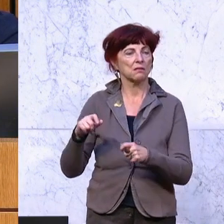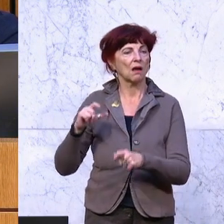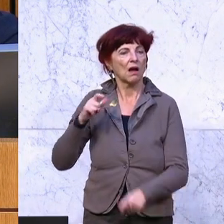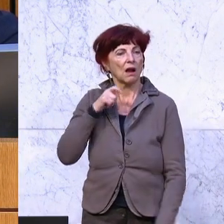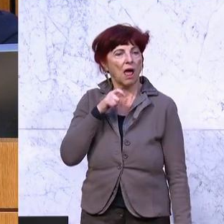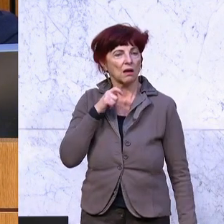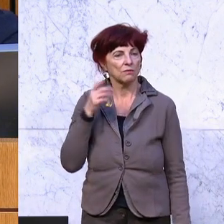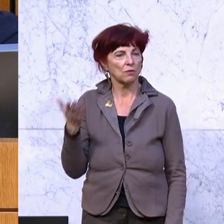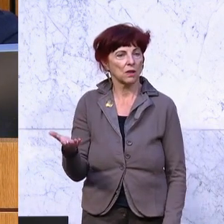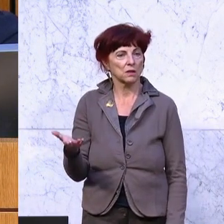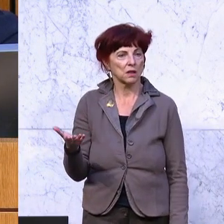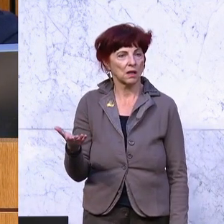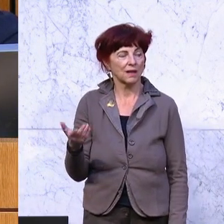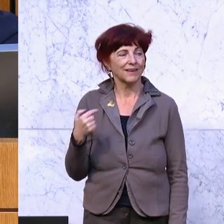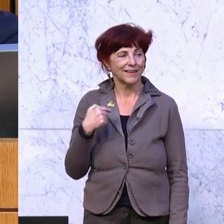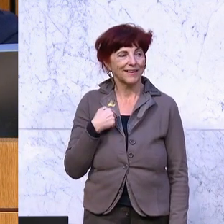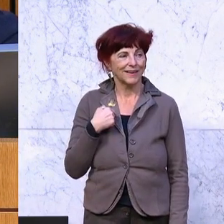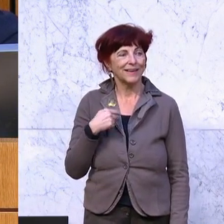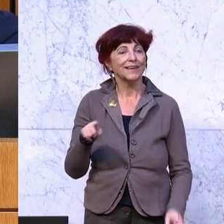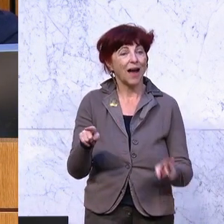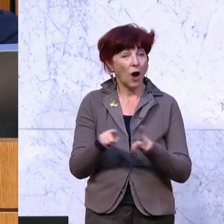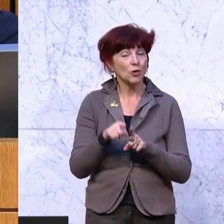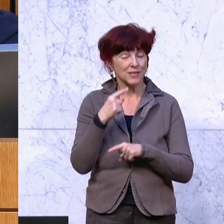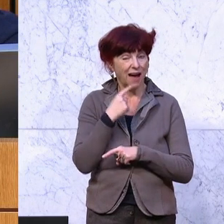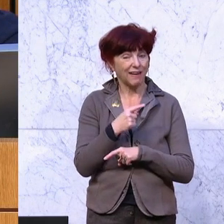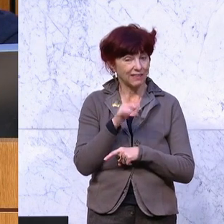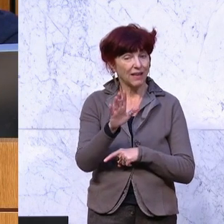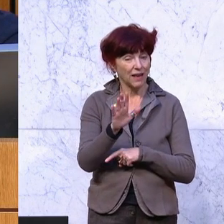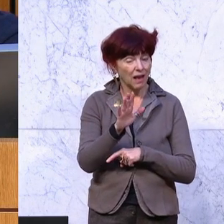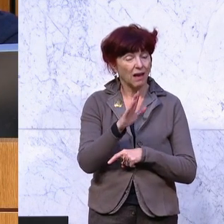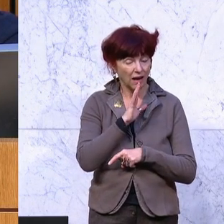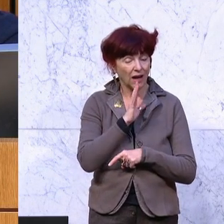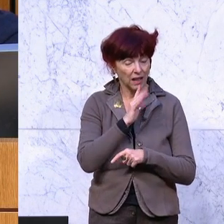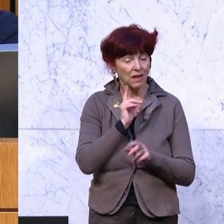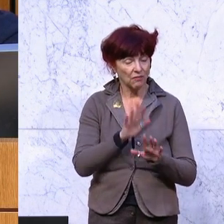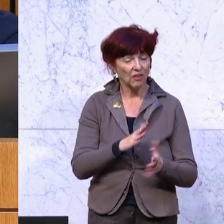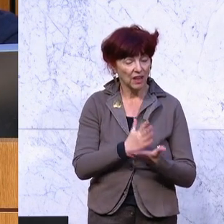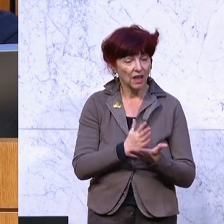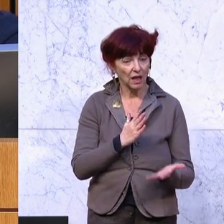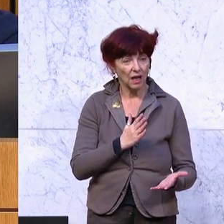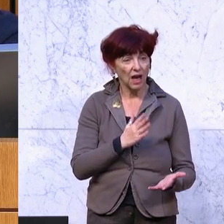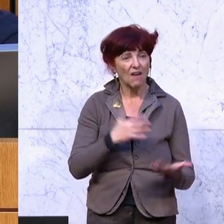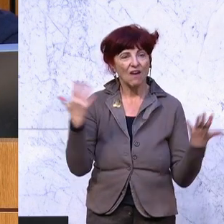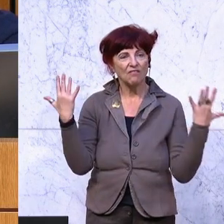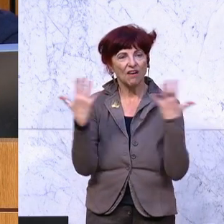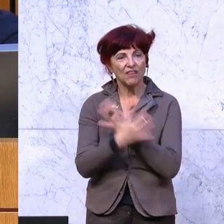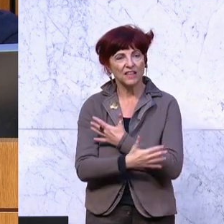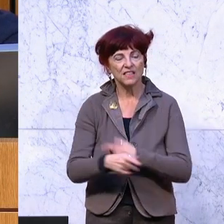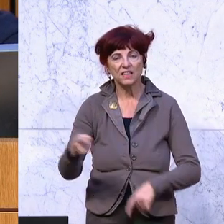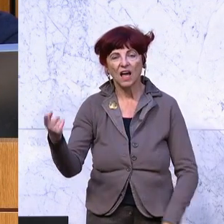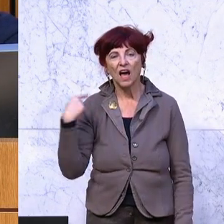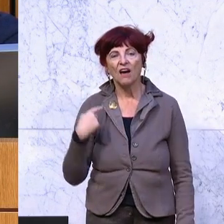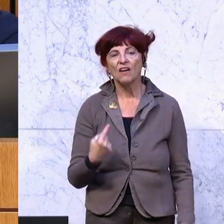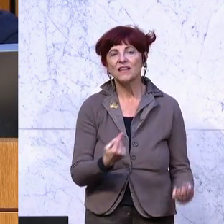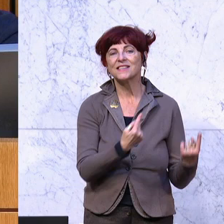verwechselt wurden. Wir haben eine Situation,